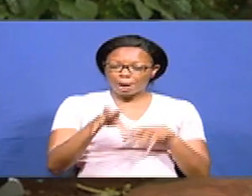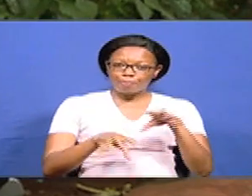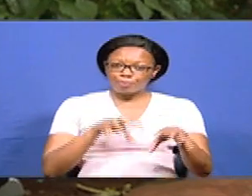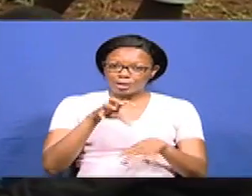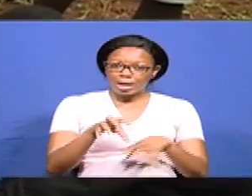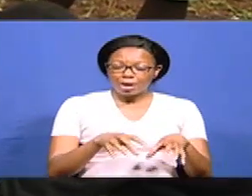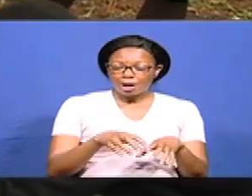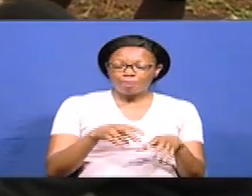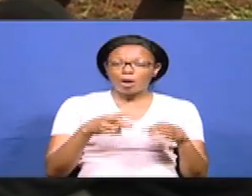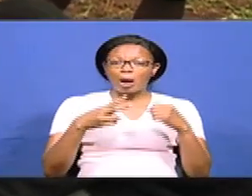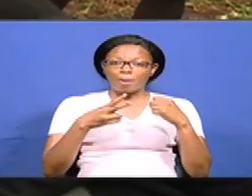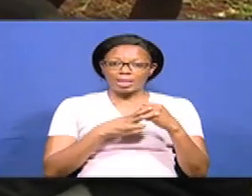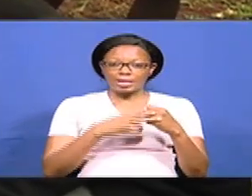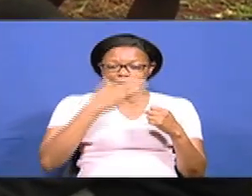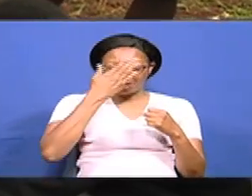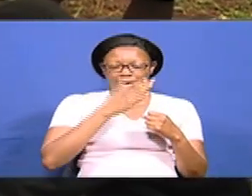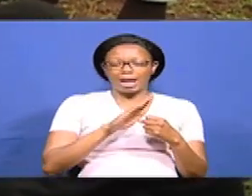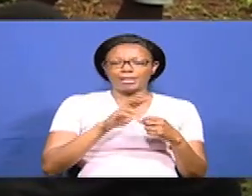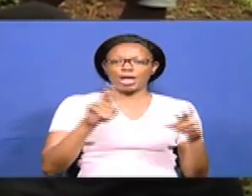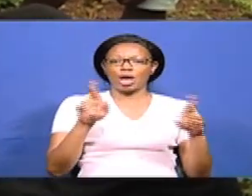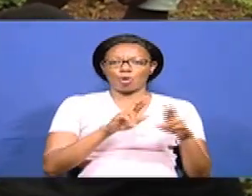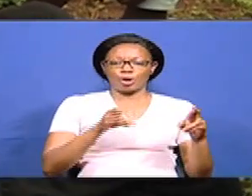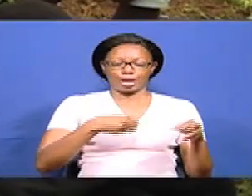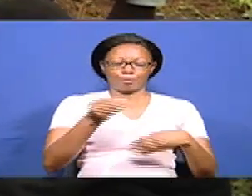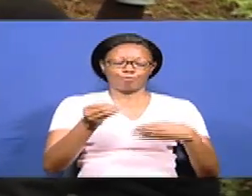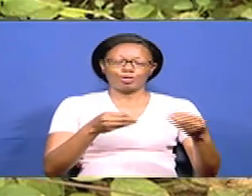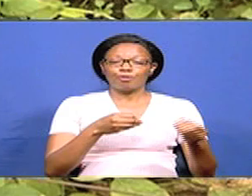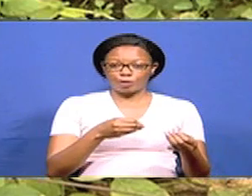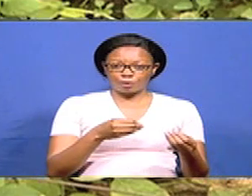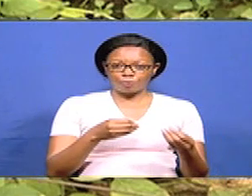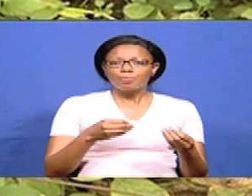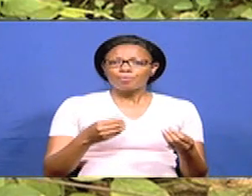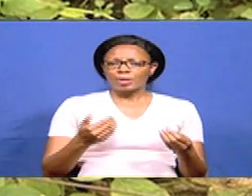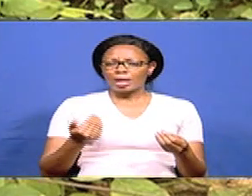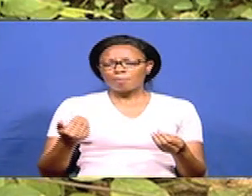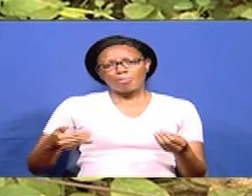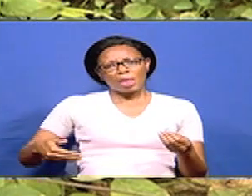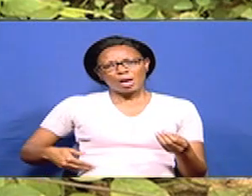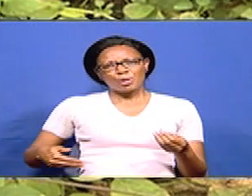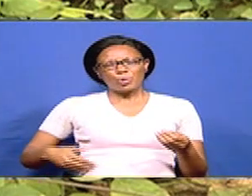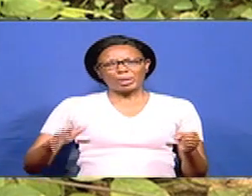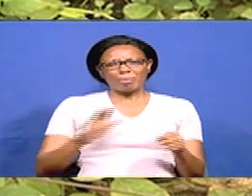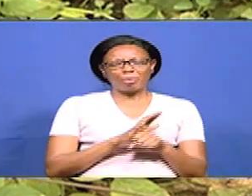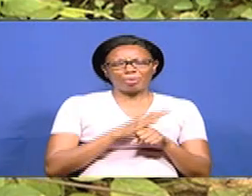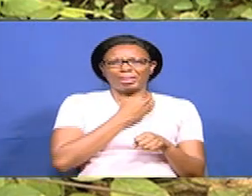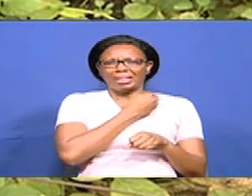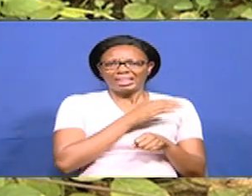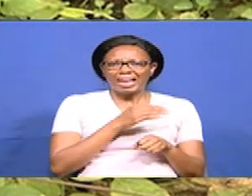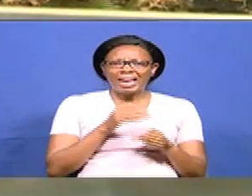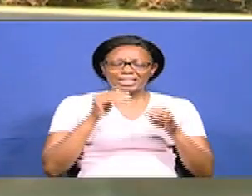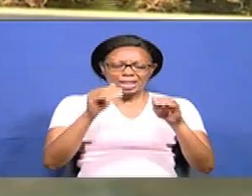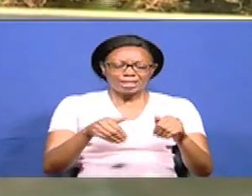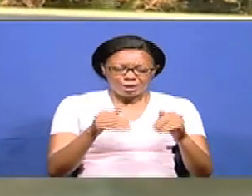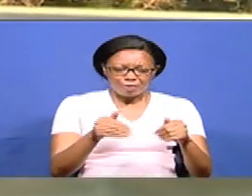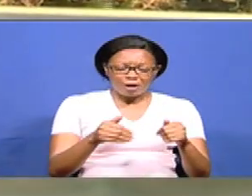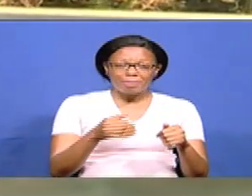na minimum lota pia. Bijana wengi hawakienzi kazi ya kilimu hata kidogo. Wengi wahu chukulia ni kazi ya watu